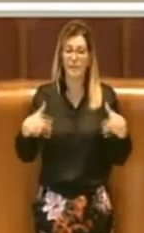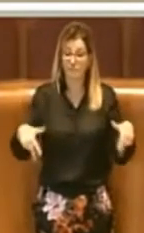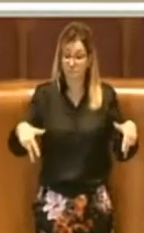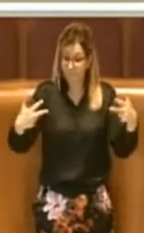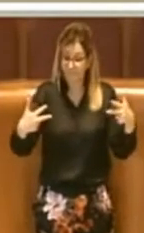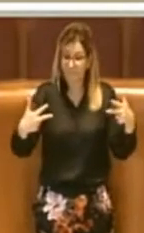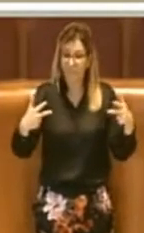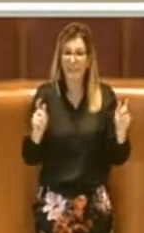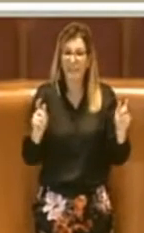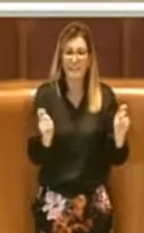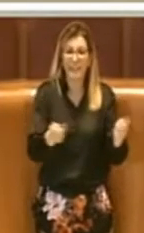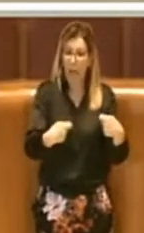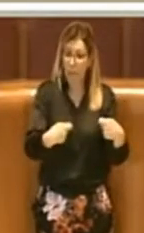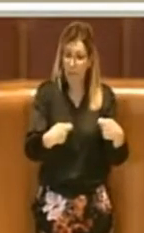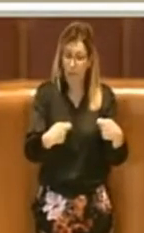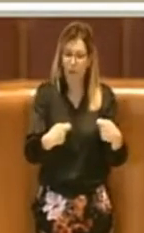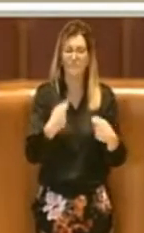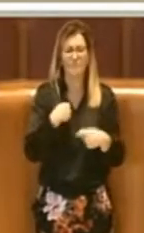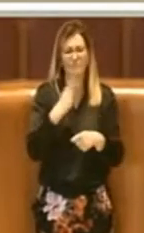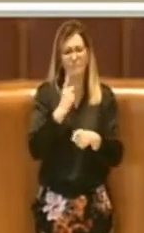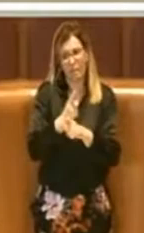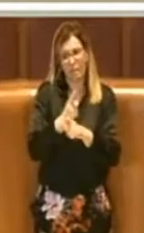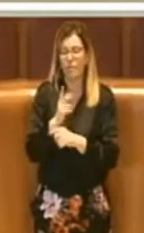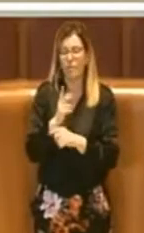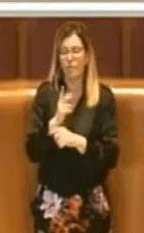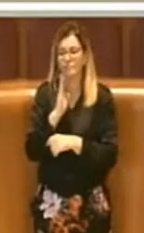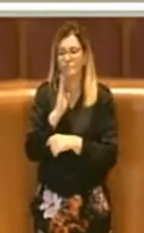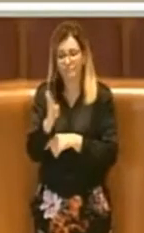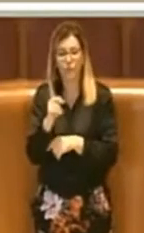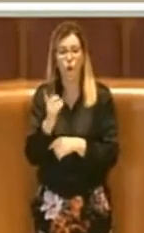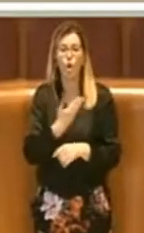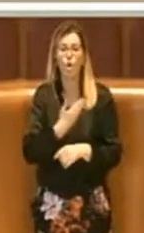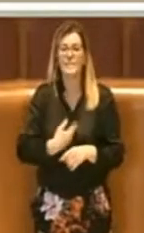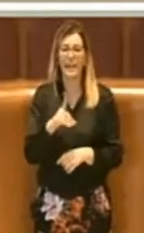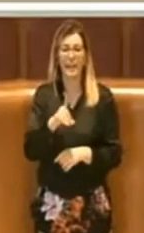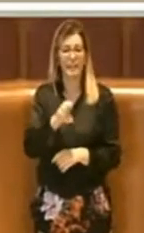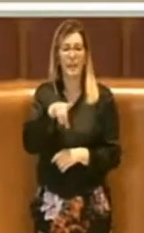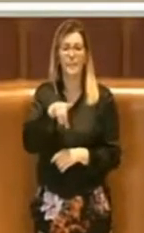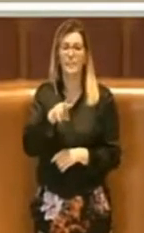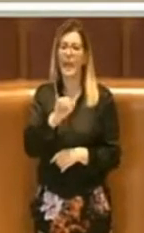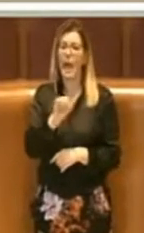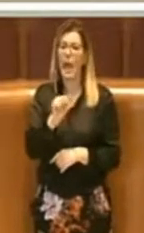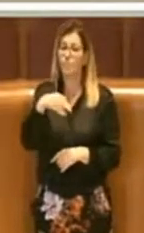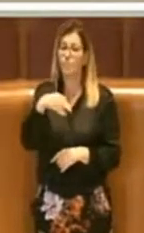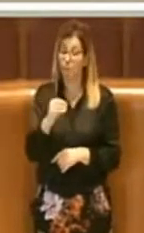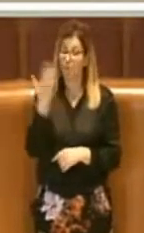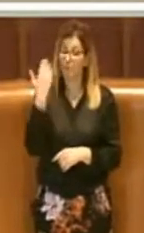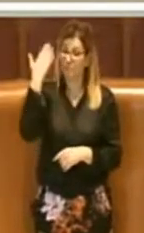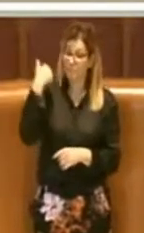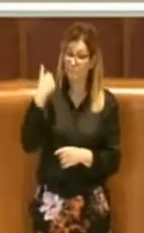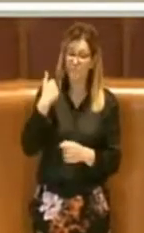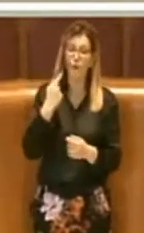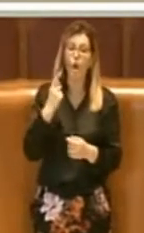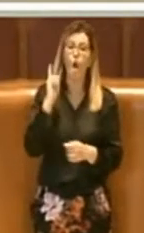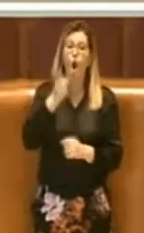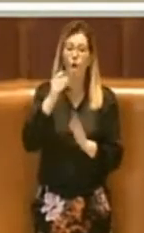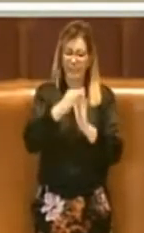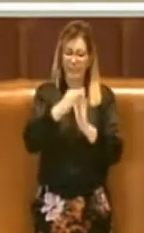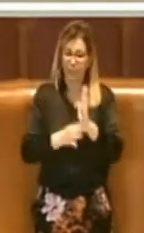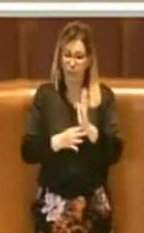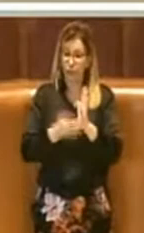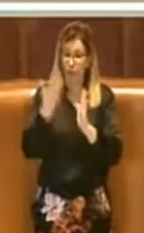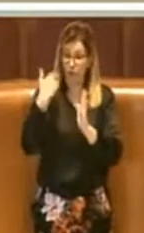sottolineare al consigliere De Priamo che innanzitutto quando presentarono l'ordine del giorno in aula diversi anni fa